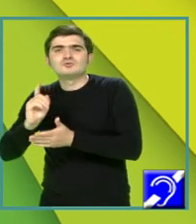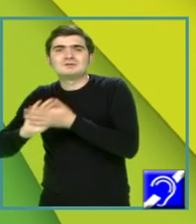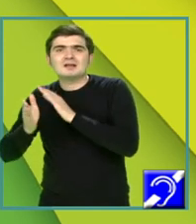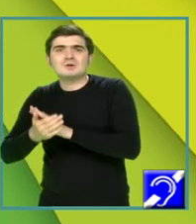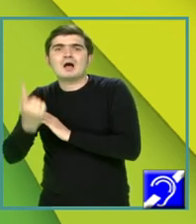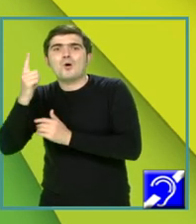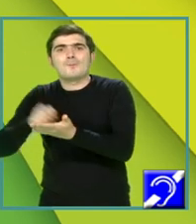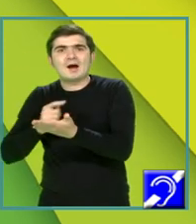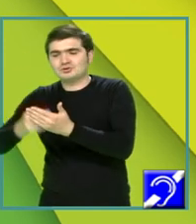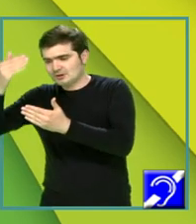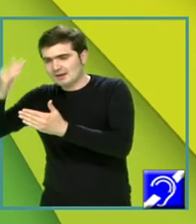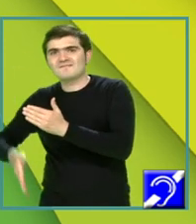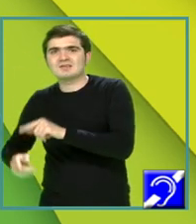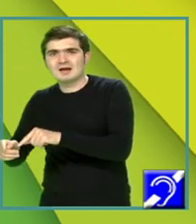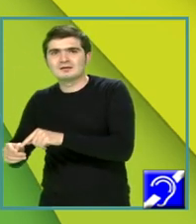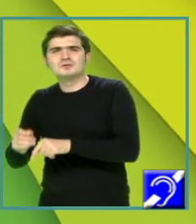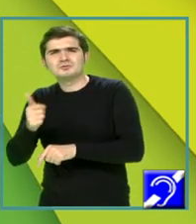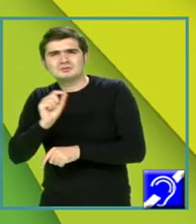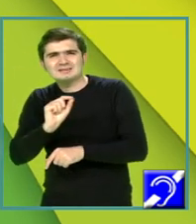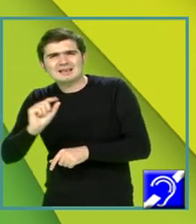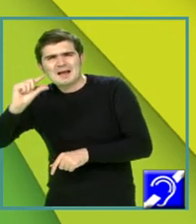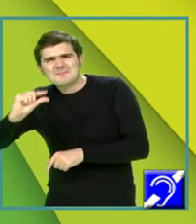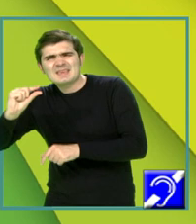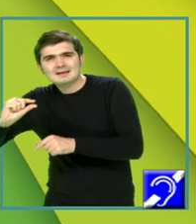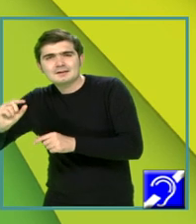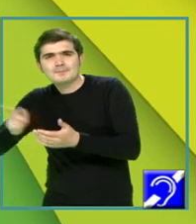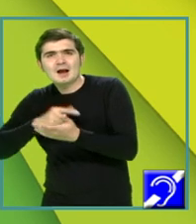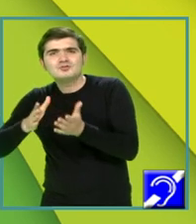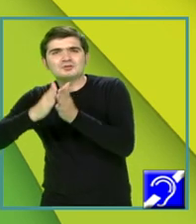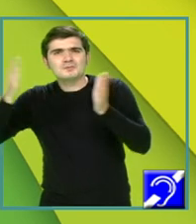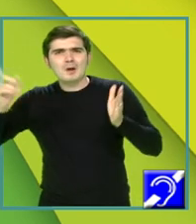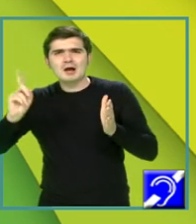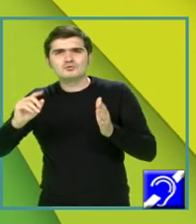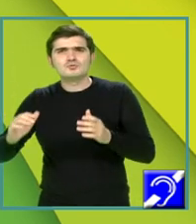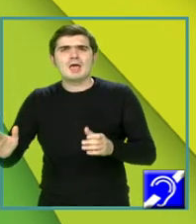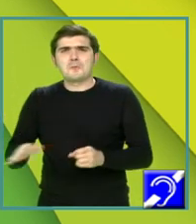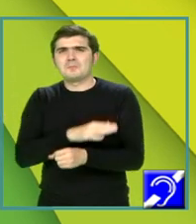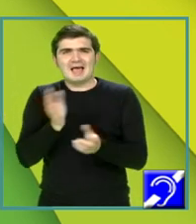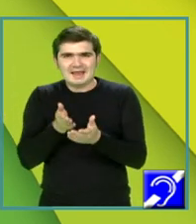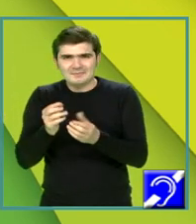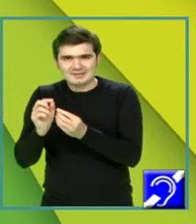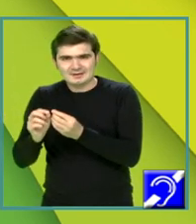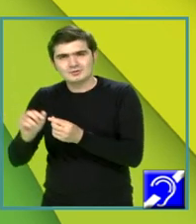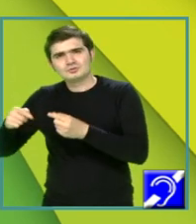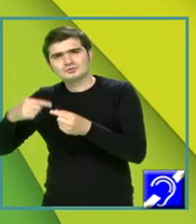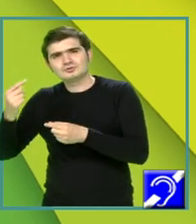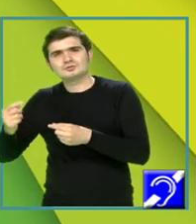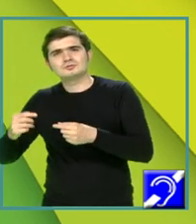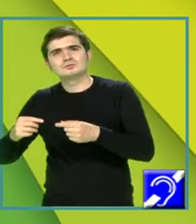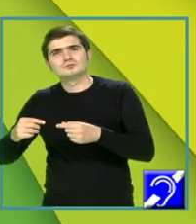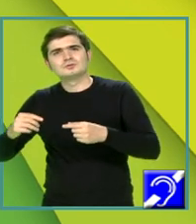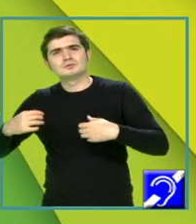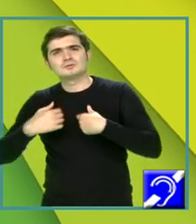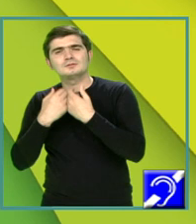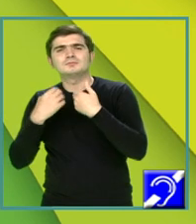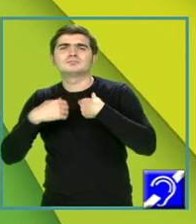pagină începută. Cu scrisul său mărunt și îndăsat, paginile mari nu se umpleau prea repede, dar și revărsarea prodigioasă